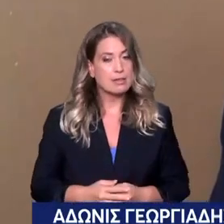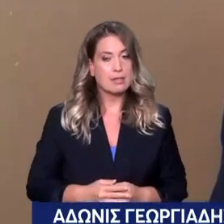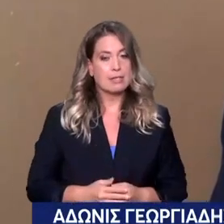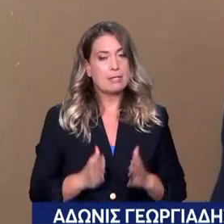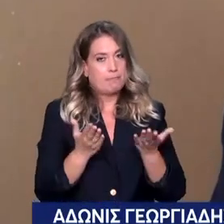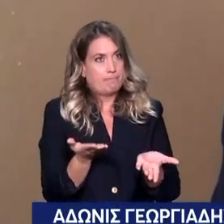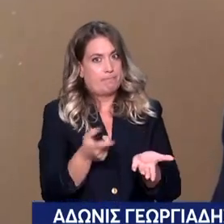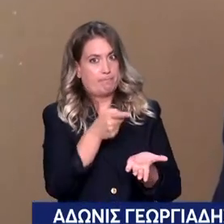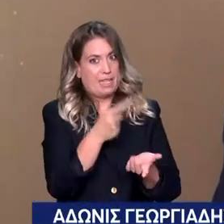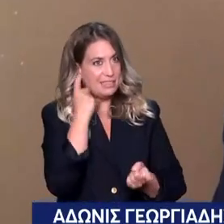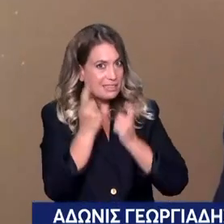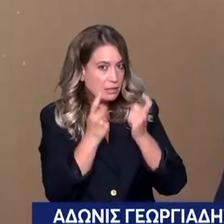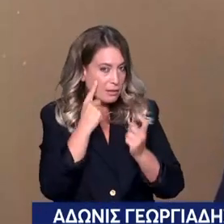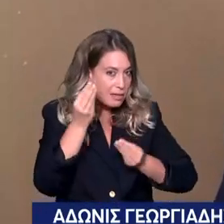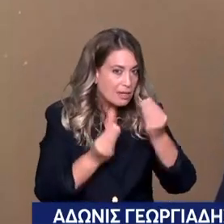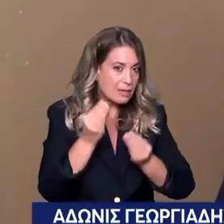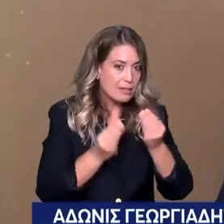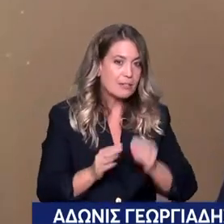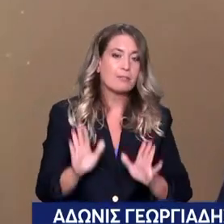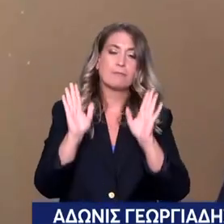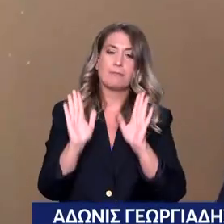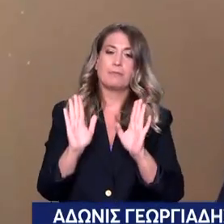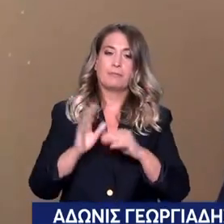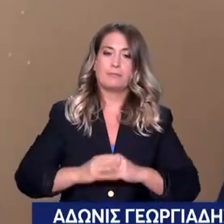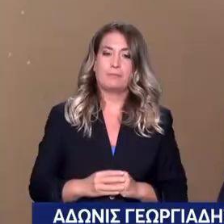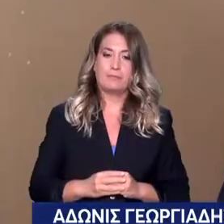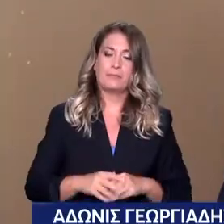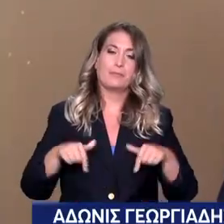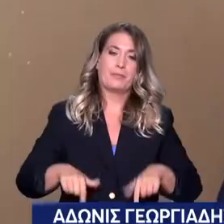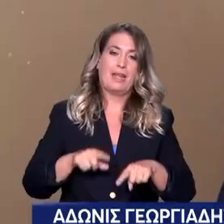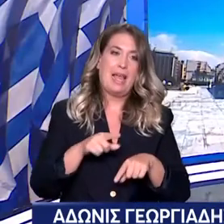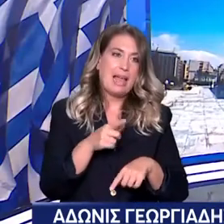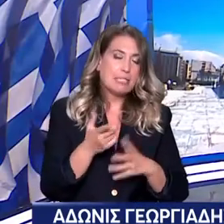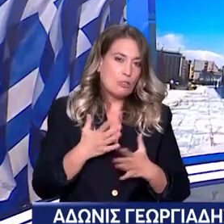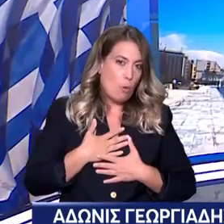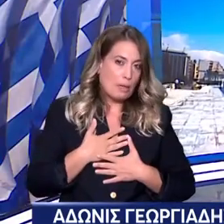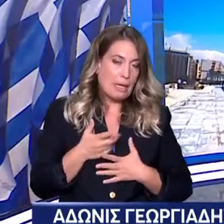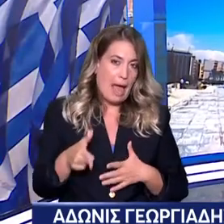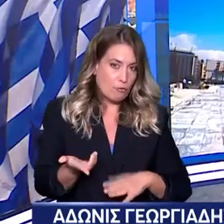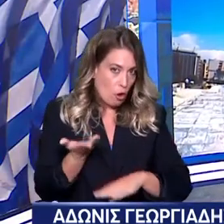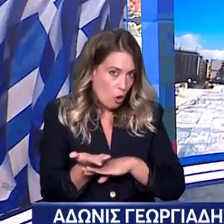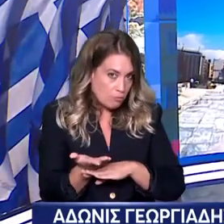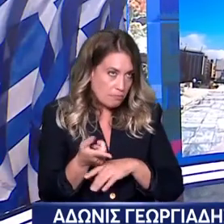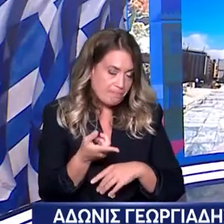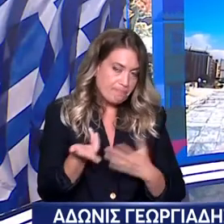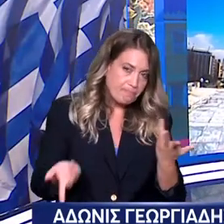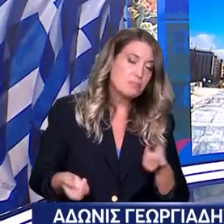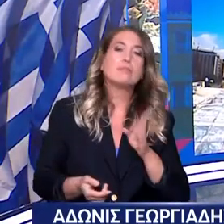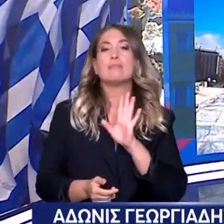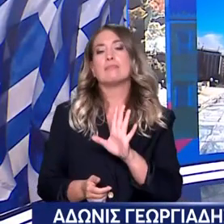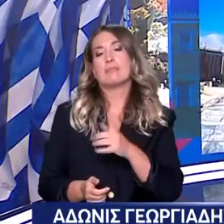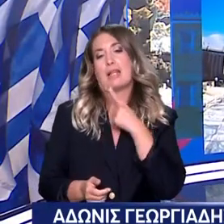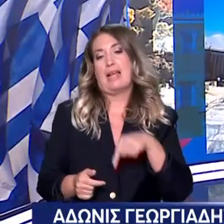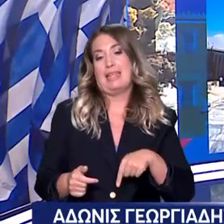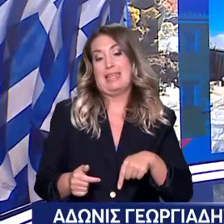και θα δικαιωθείτε. Αν δεν καλυφθούν κάτι το οποίο θα είναι λάθος κίνης. Θα σας πω γιατί είναι δύσκολο να